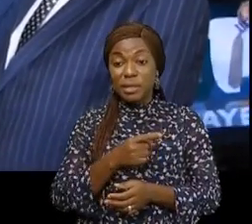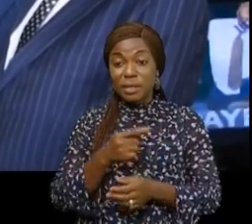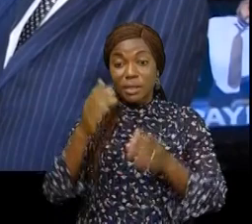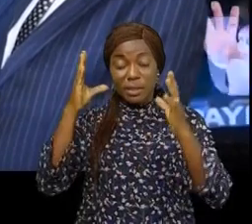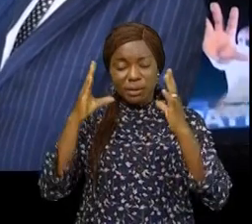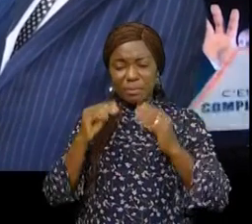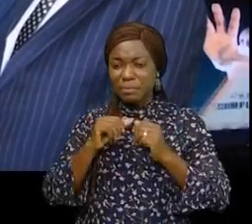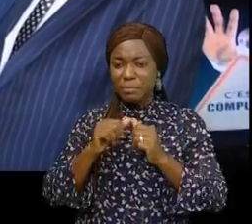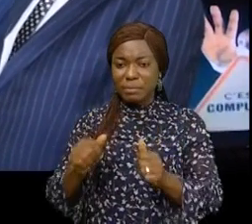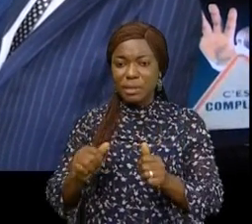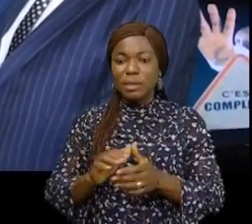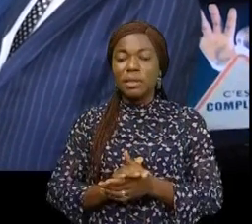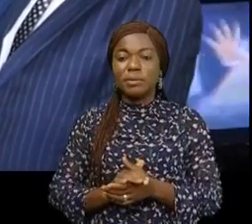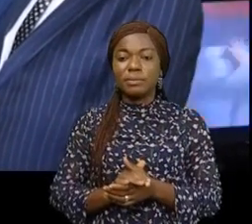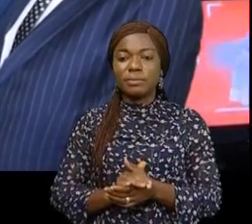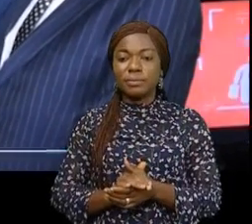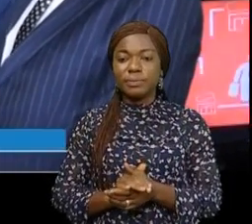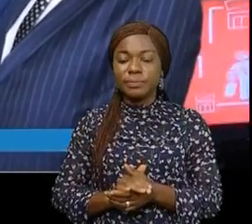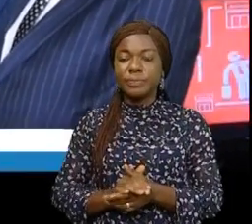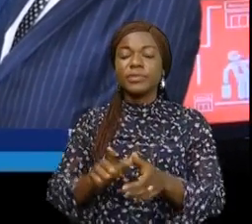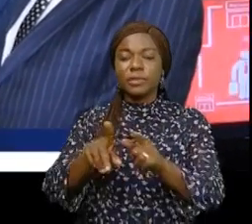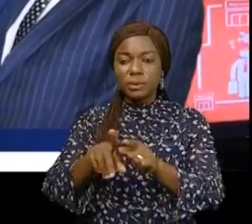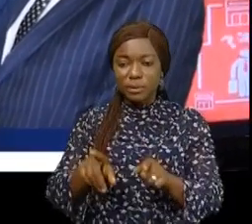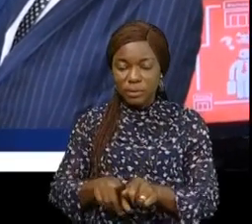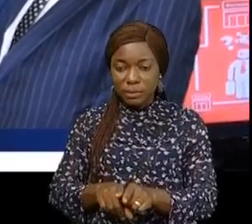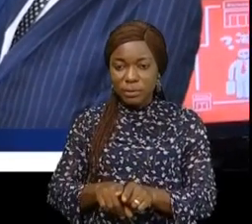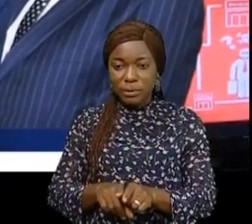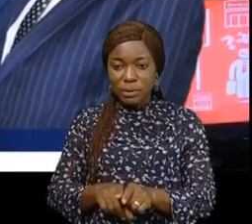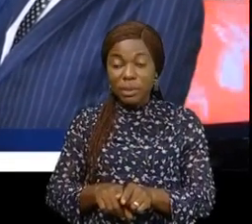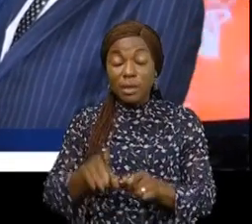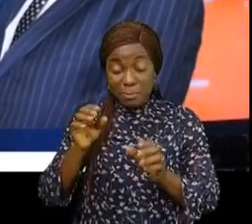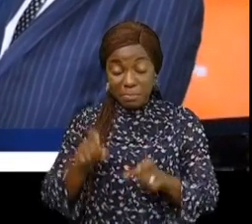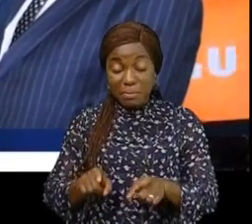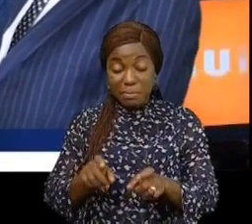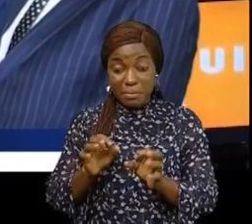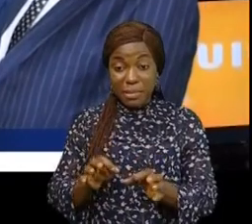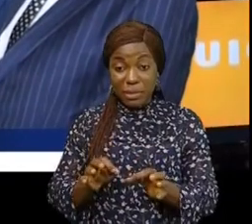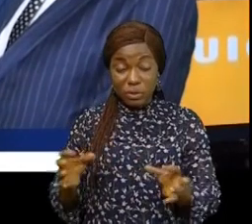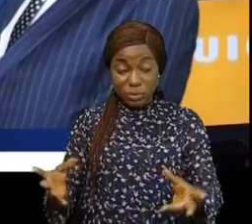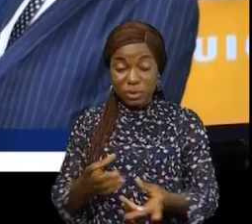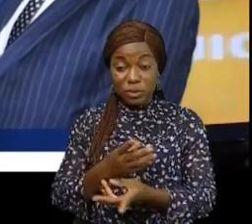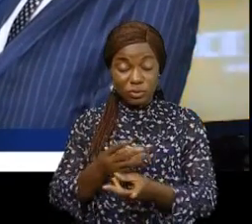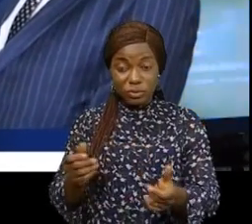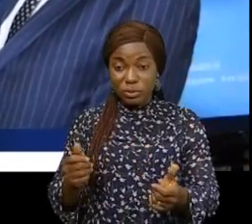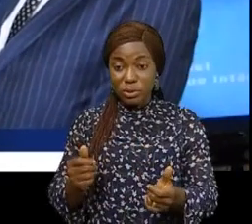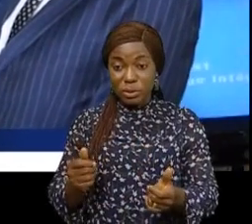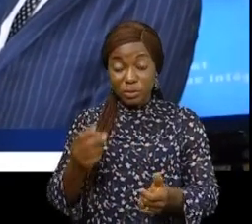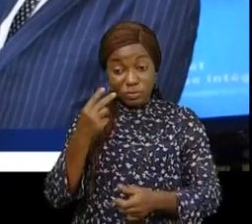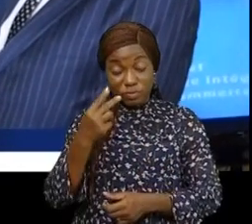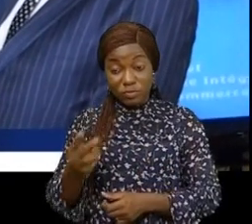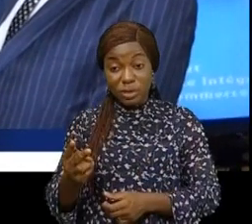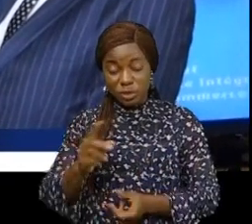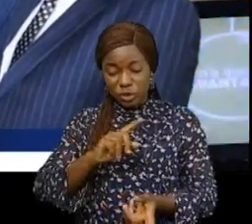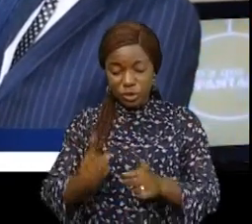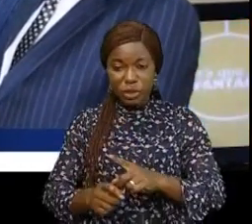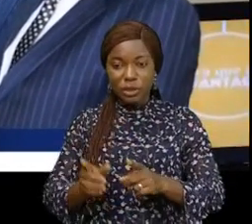contraire, je suis plutôt encouragée de voir qu'on a obtenu des promesses pour nous aider à pouvoir améliorer